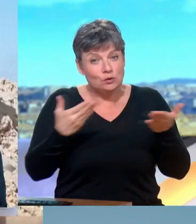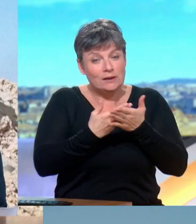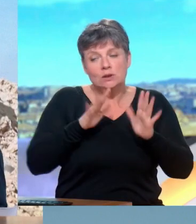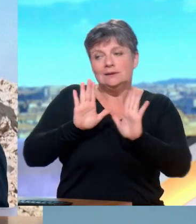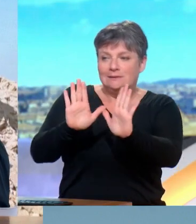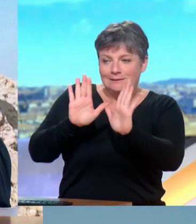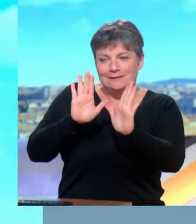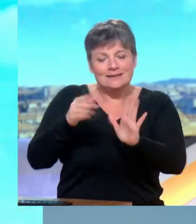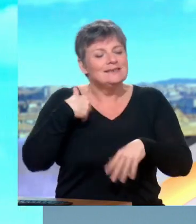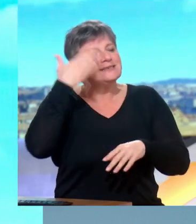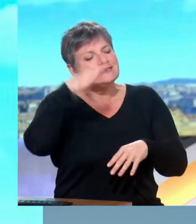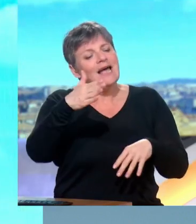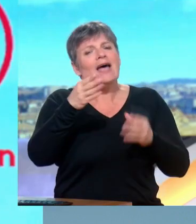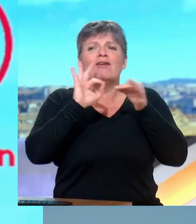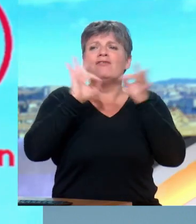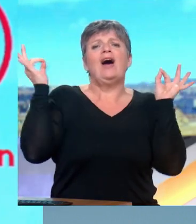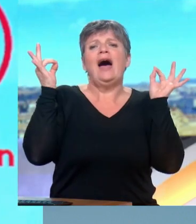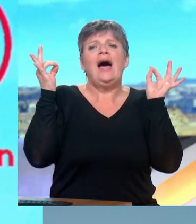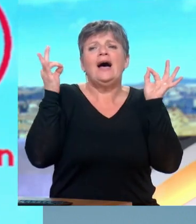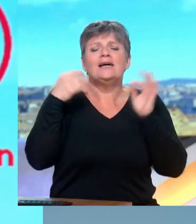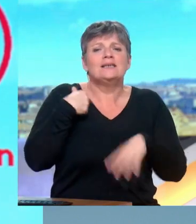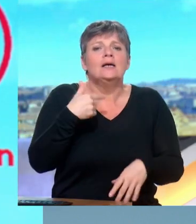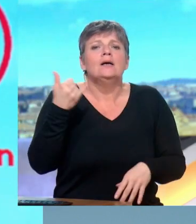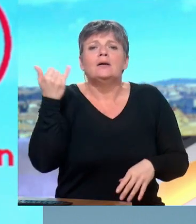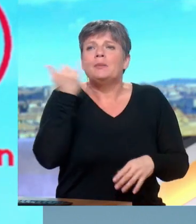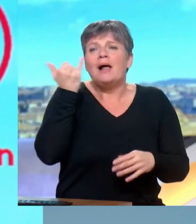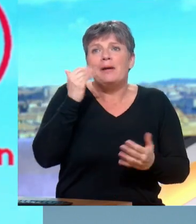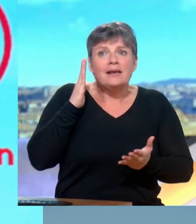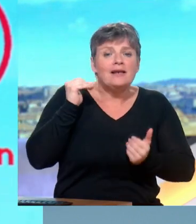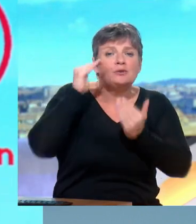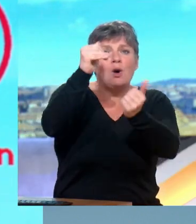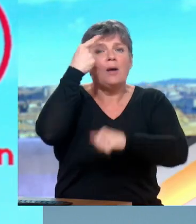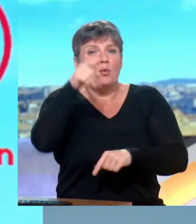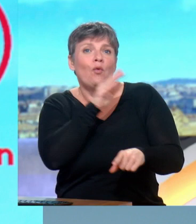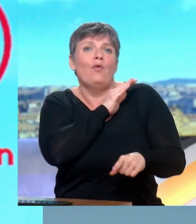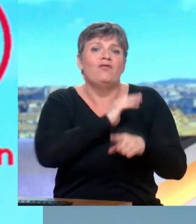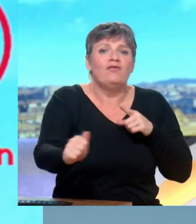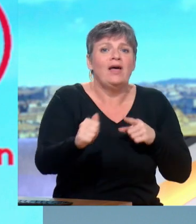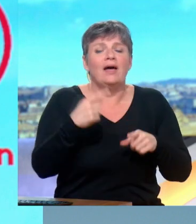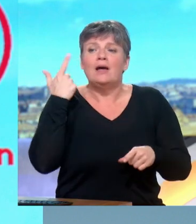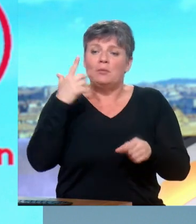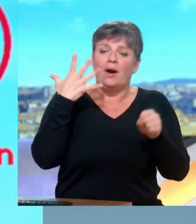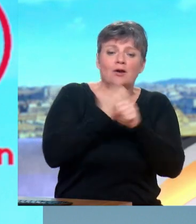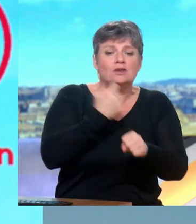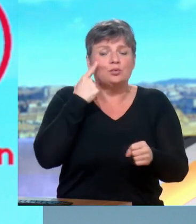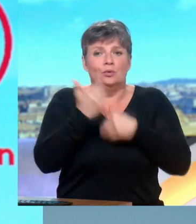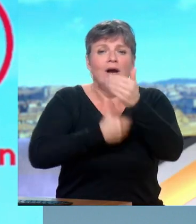un avant et un après ? Vous connaissez la célèbre phrase. Il n'est pas nécessaire d'espérer pour entreprendre, ni de réussir pour persévérer. Il est